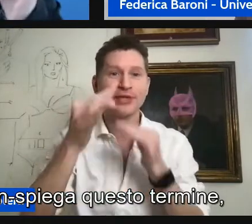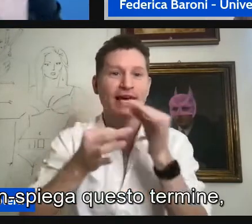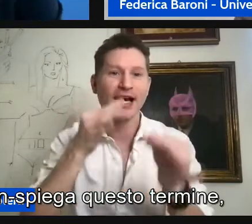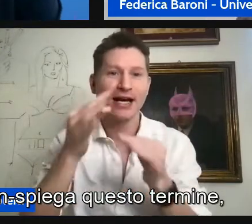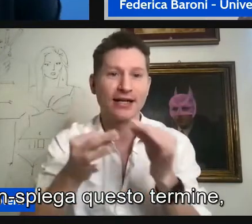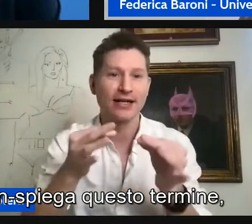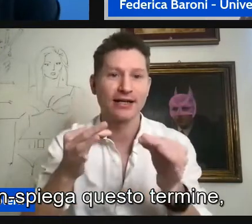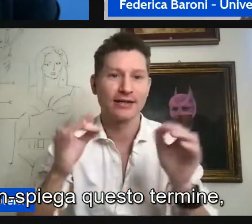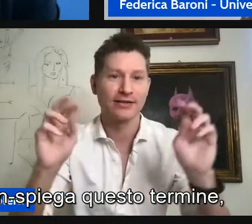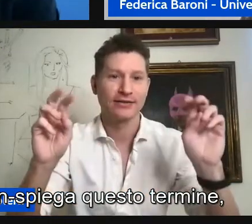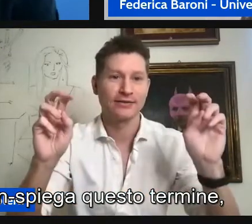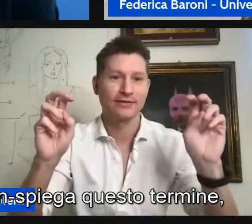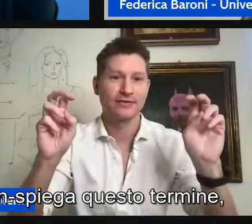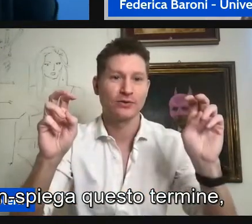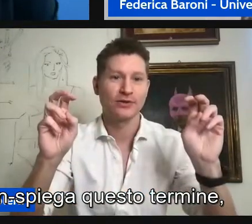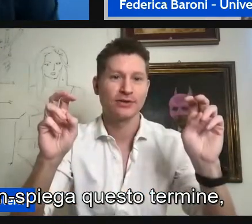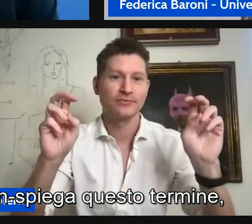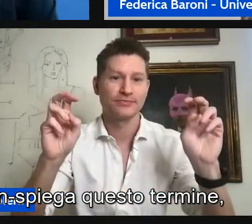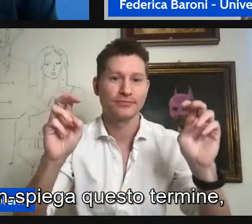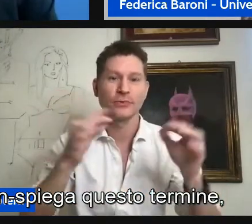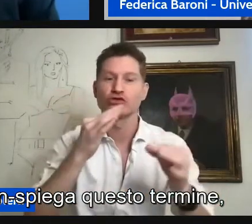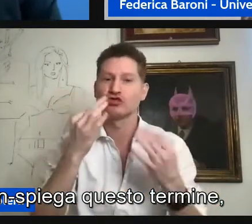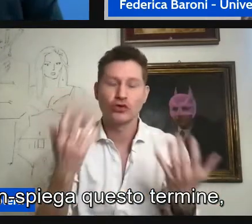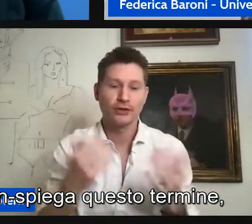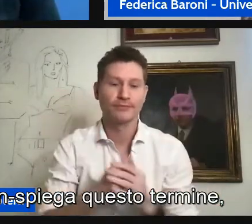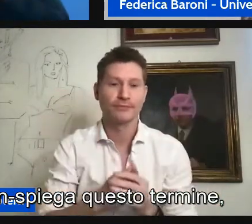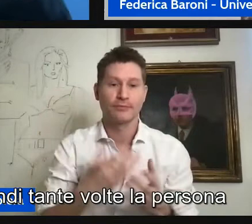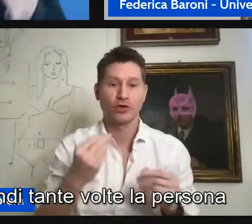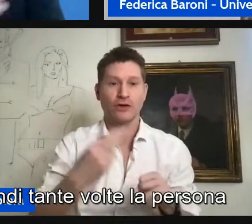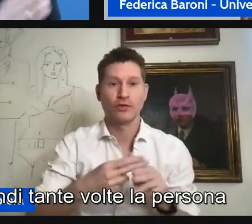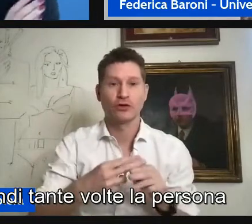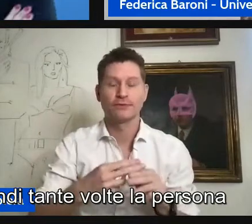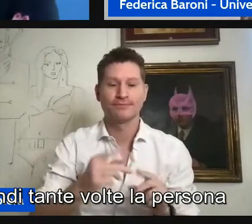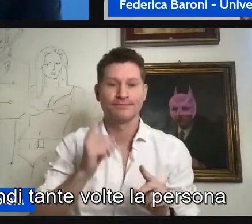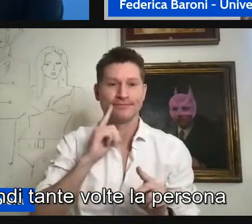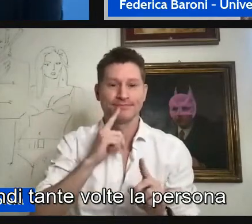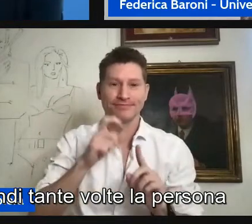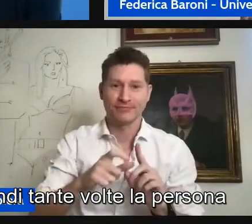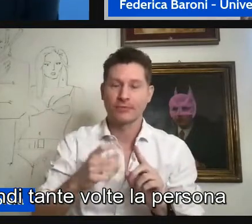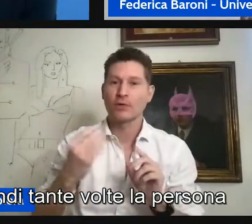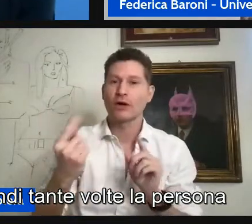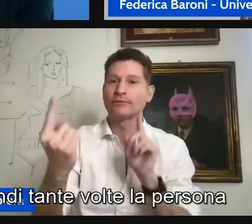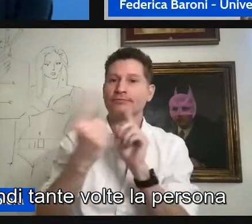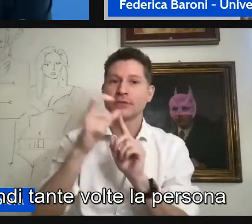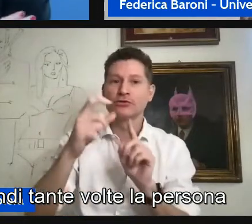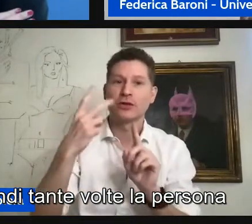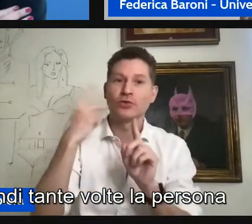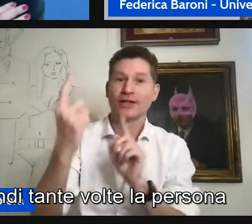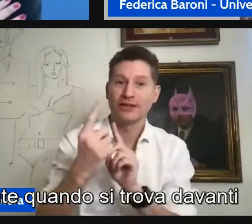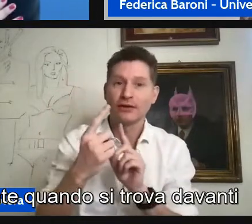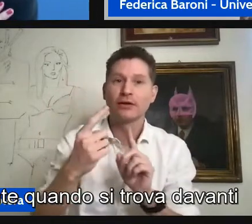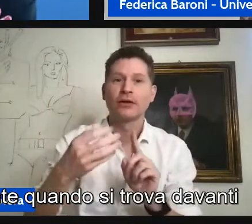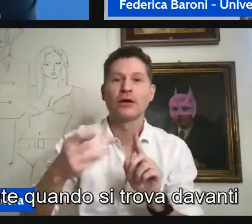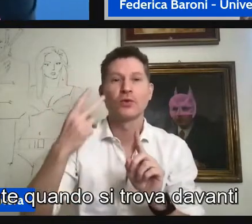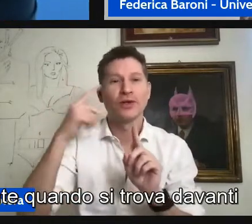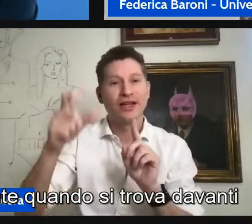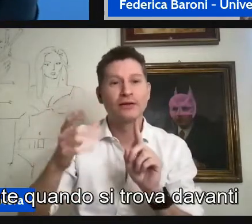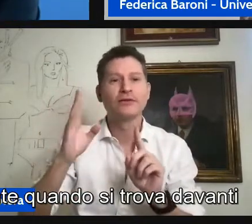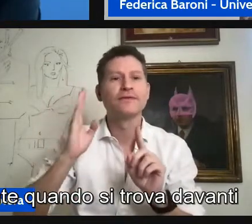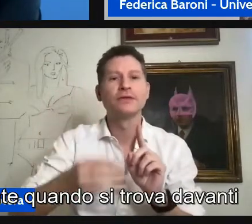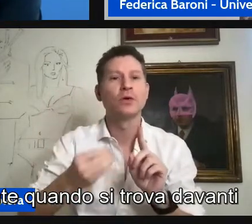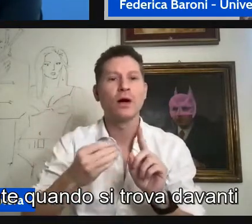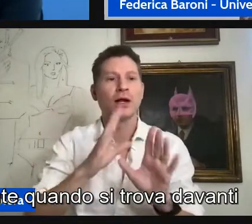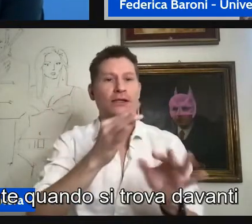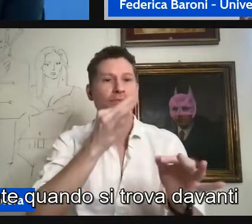uden udenspiega questo termine quindi tante volte la persona udente quando